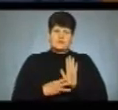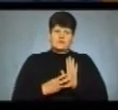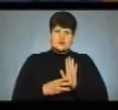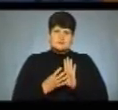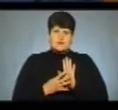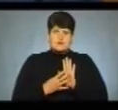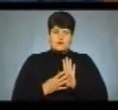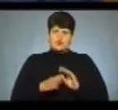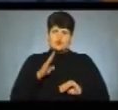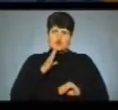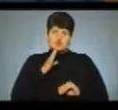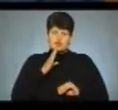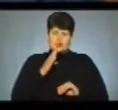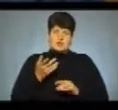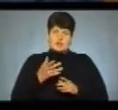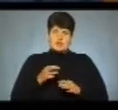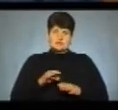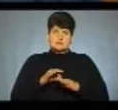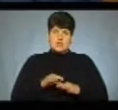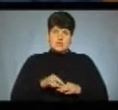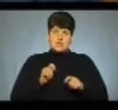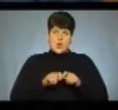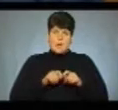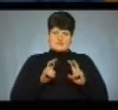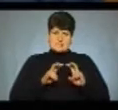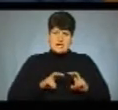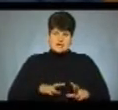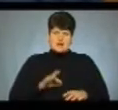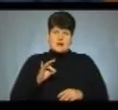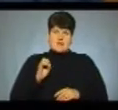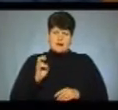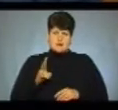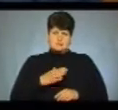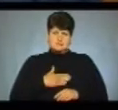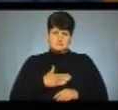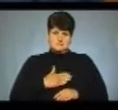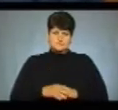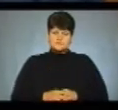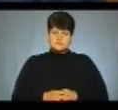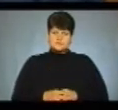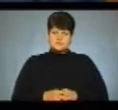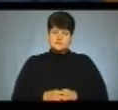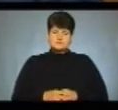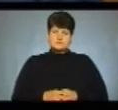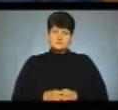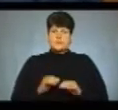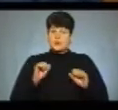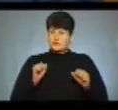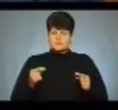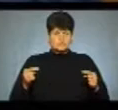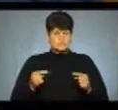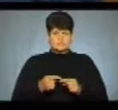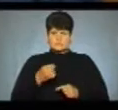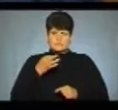-90 жінок, які проходять обстеження з ракомолочної залози. Можу впевністю